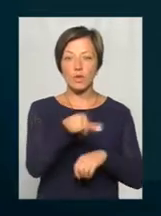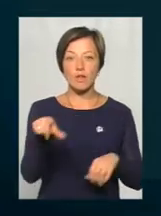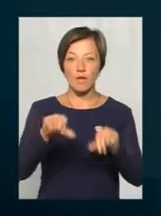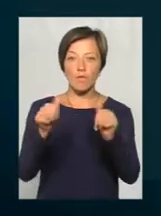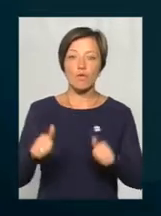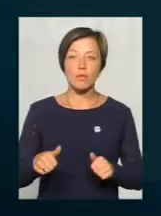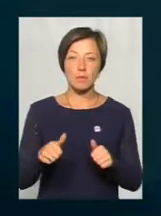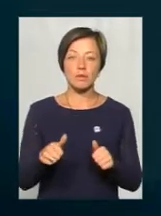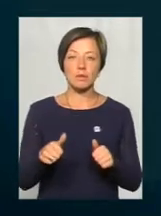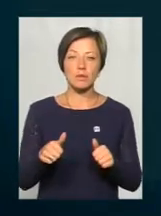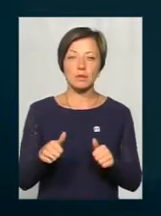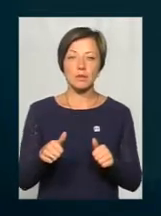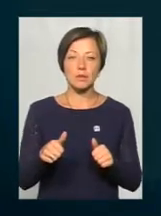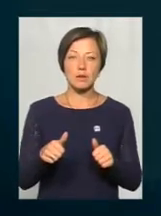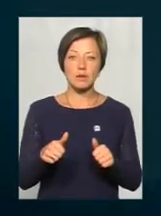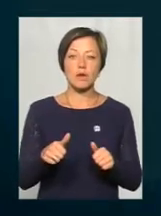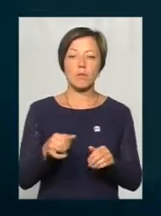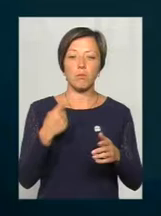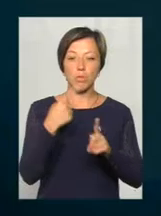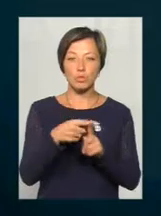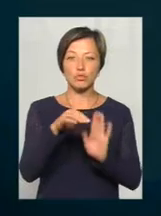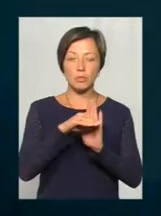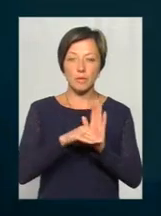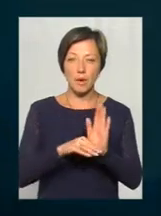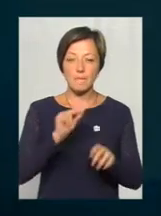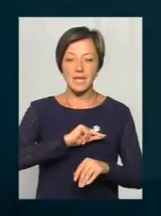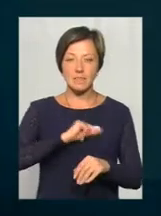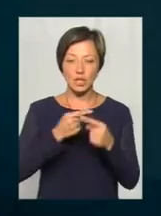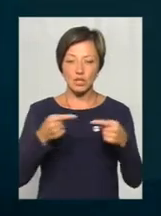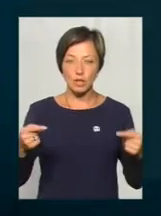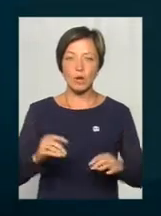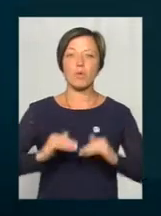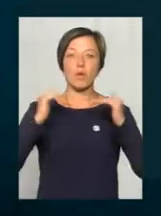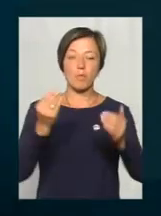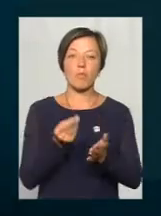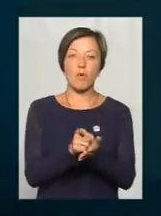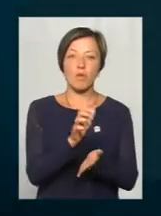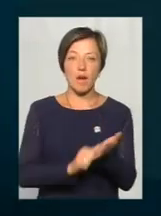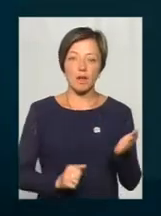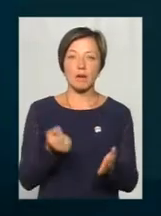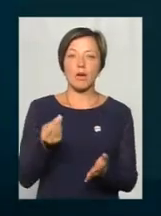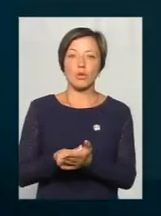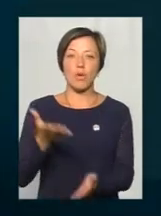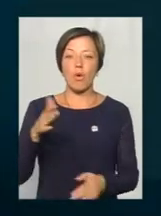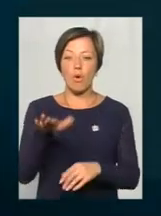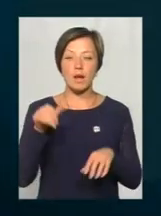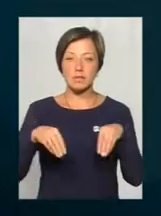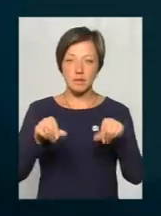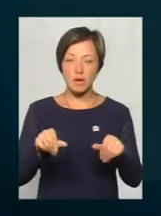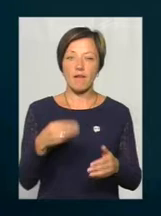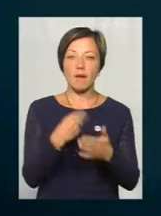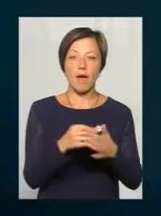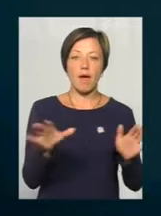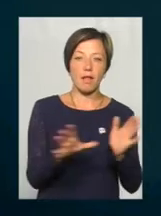штат, який їх обслуговує. Крім того, піднялися податки, крім того, піднялася вартість оренди за землю, вартість